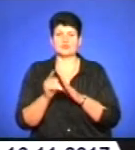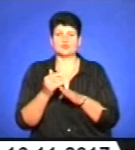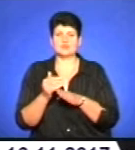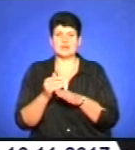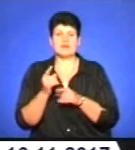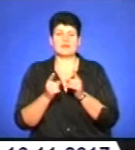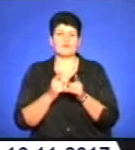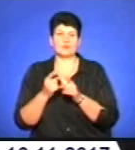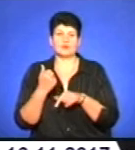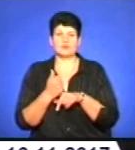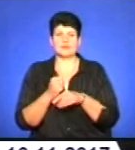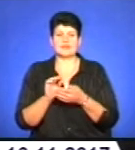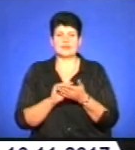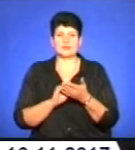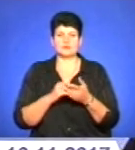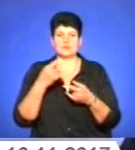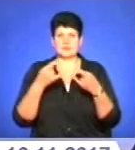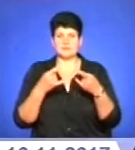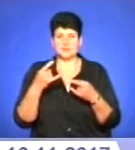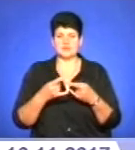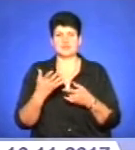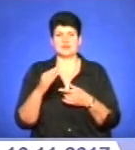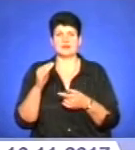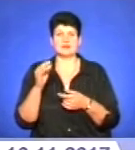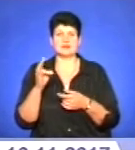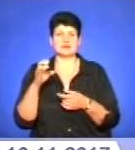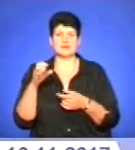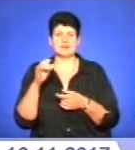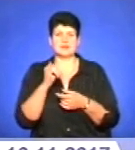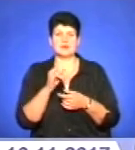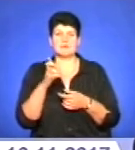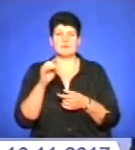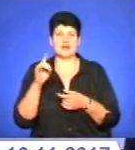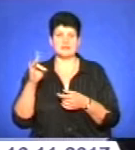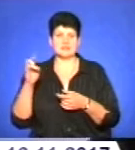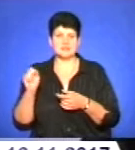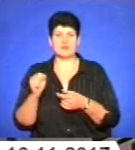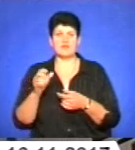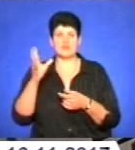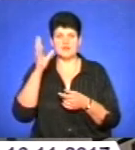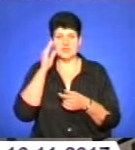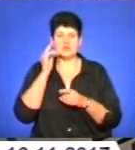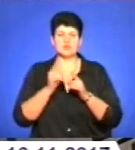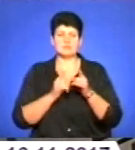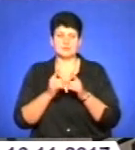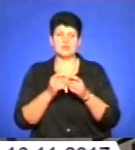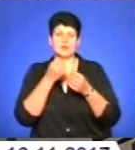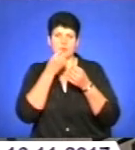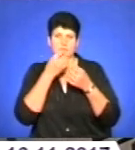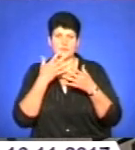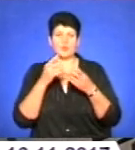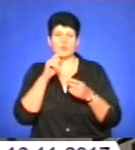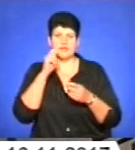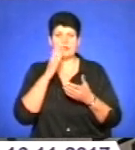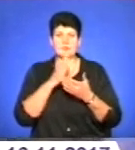реформи. Головний редактор телебачення тернопільської філії НСТУ Ігор Бенцел вважає, що зміни позитивні. Адже Україна має шанс отримати